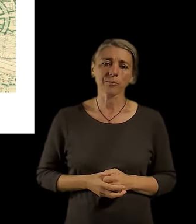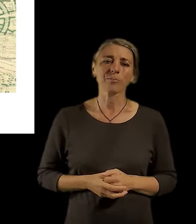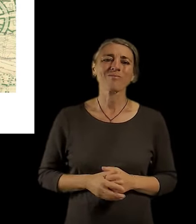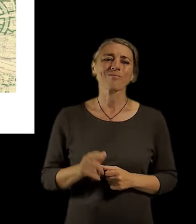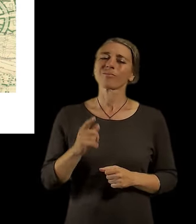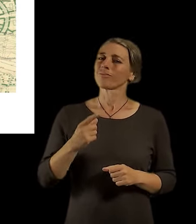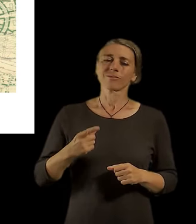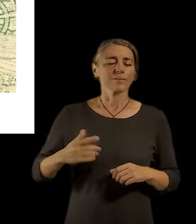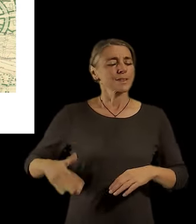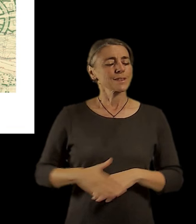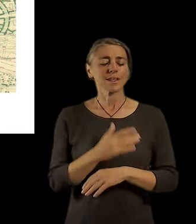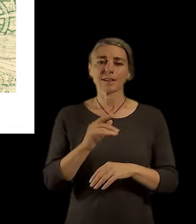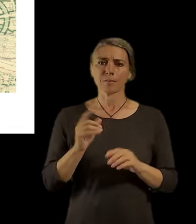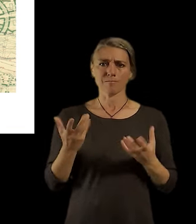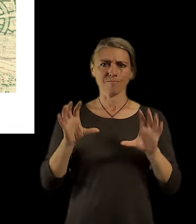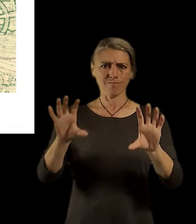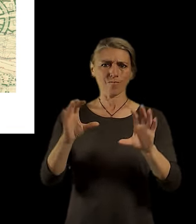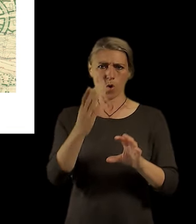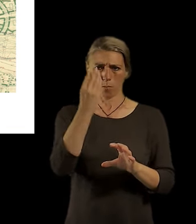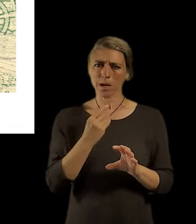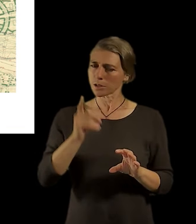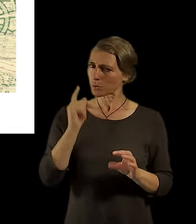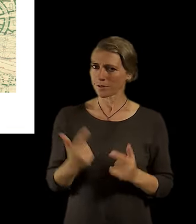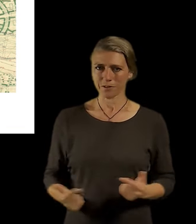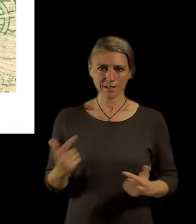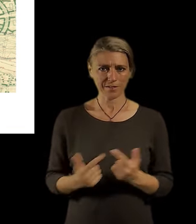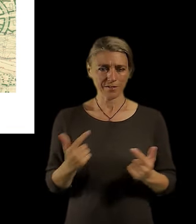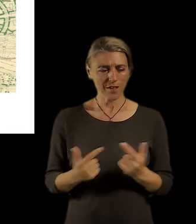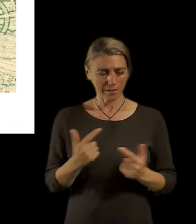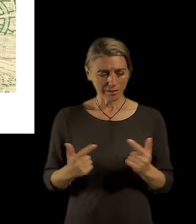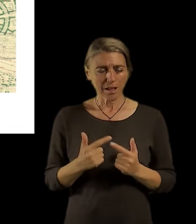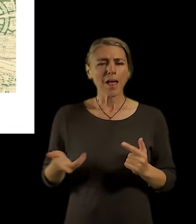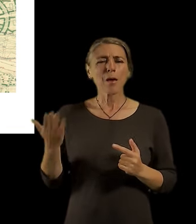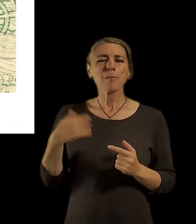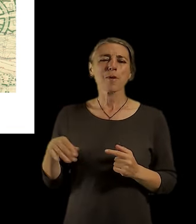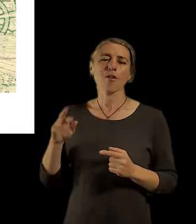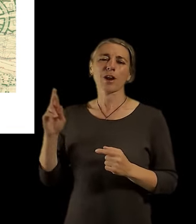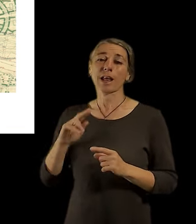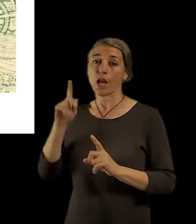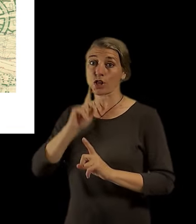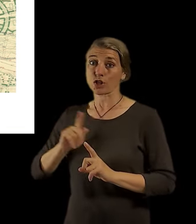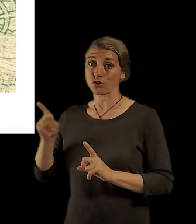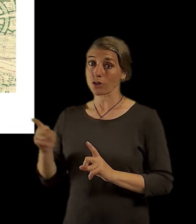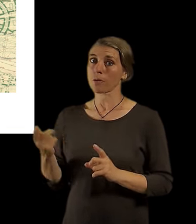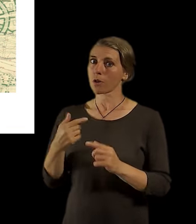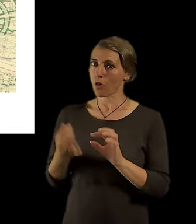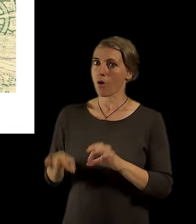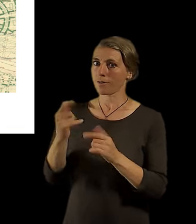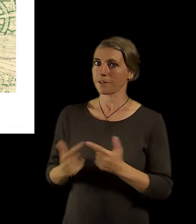cítil určitou povinnost vysvětlit. On Pavel Hnělička to hodně používal a vysvětloval, když se dělali pražský stavební předpisy.